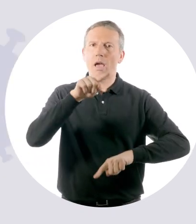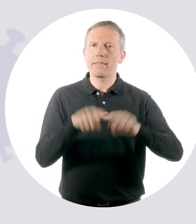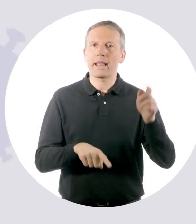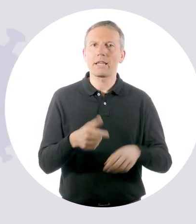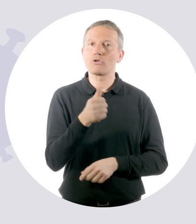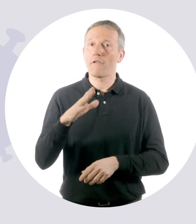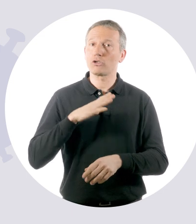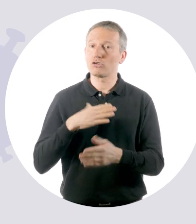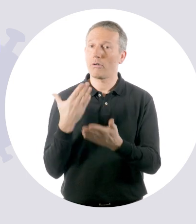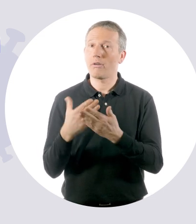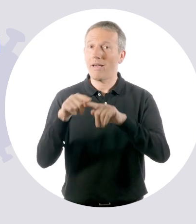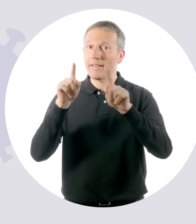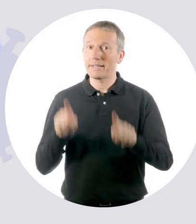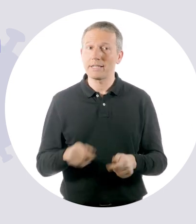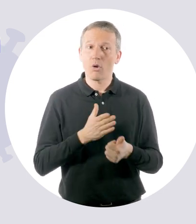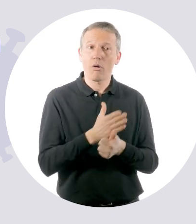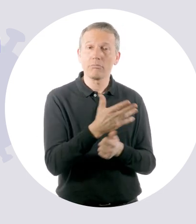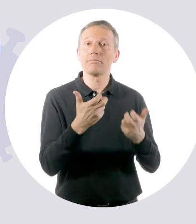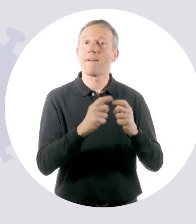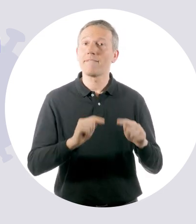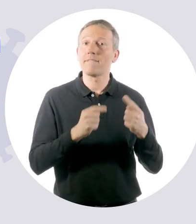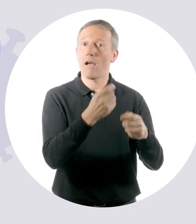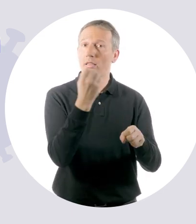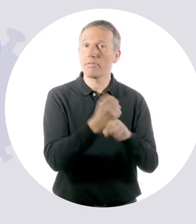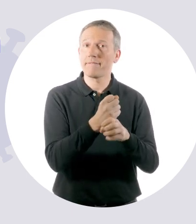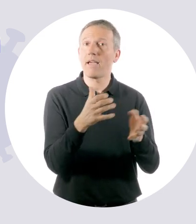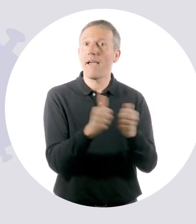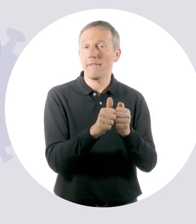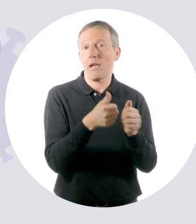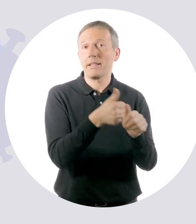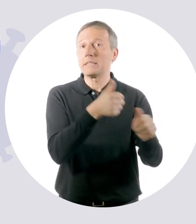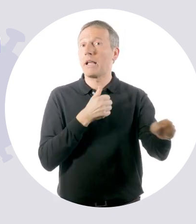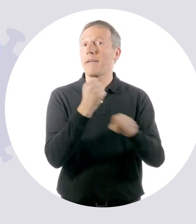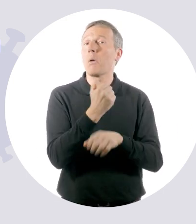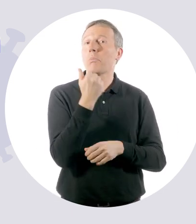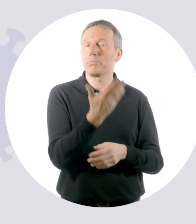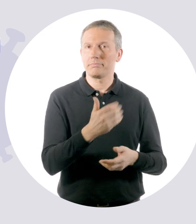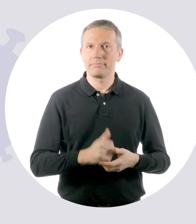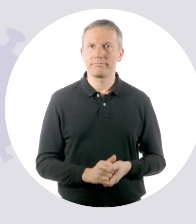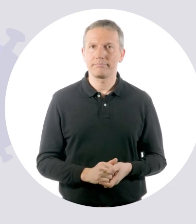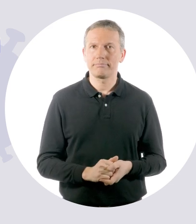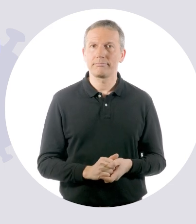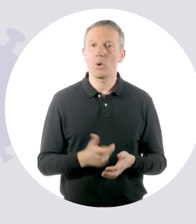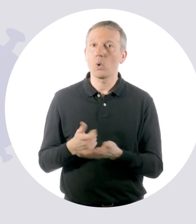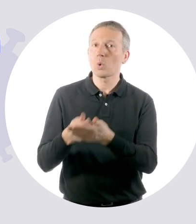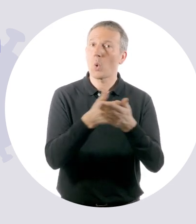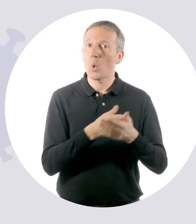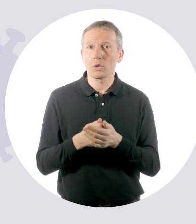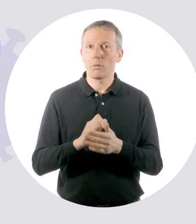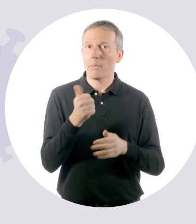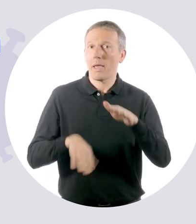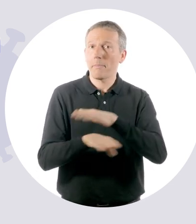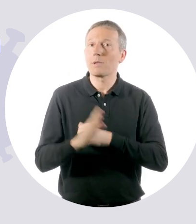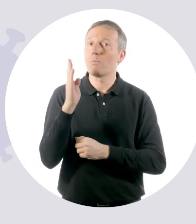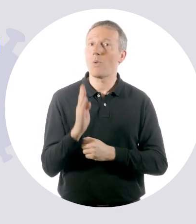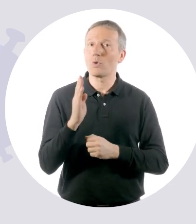déplacement est interdit, sauf muni d'une attestation dans les cas suivants. Aller travailler si le télétravail est impossible. Faire des